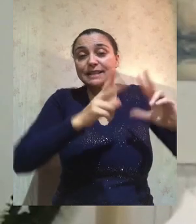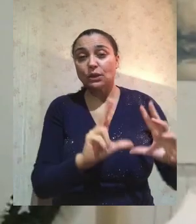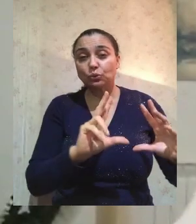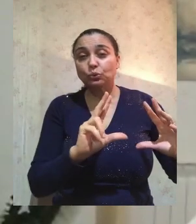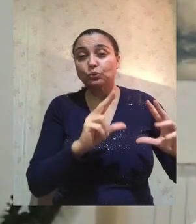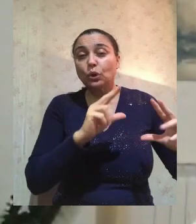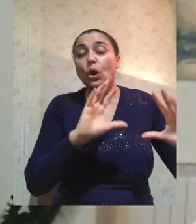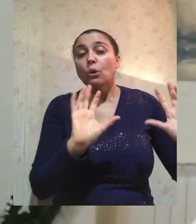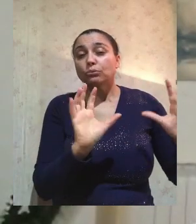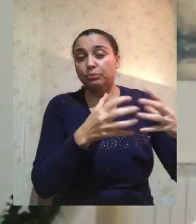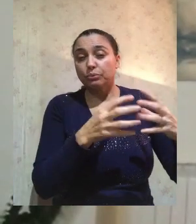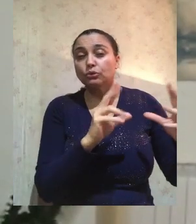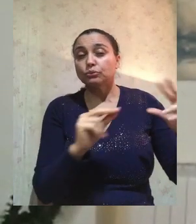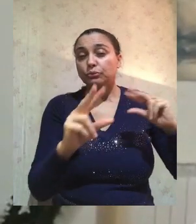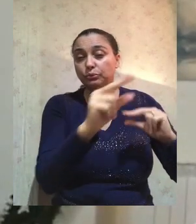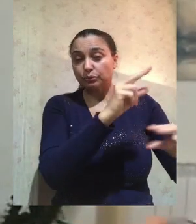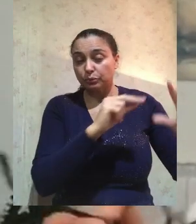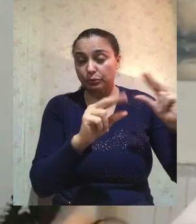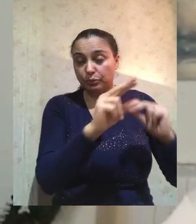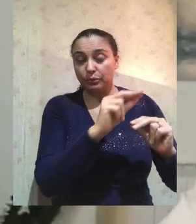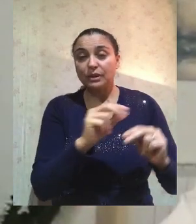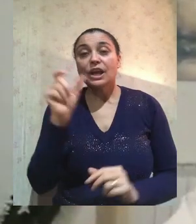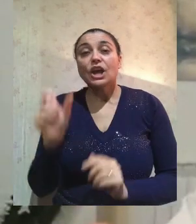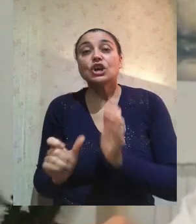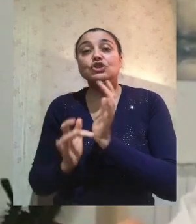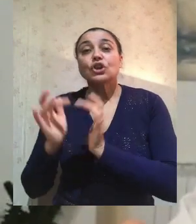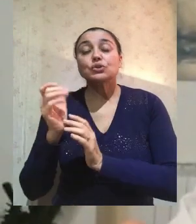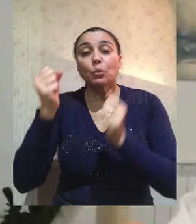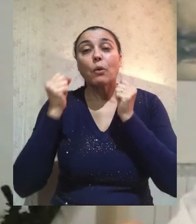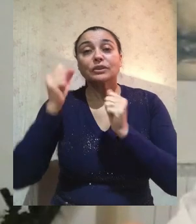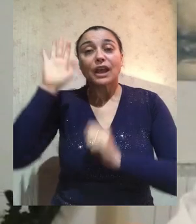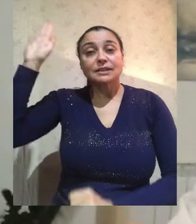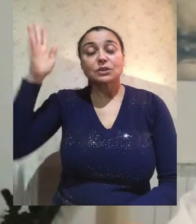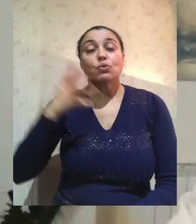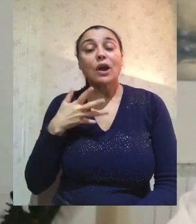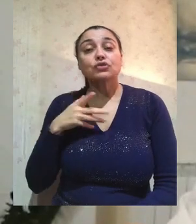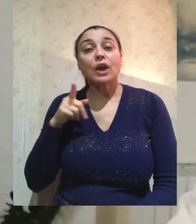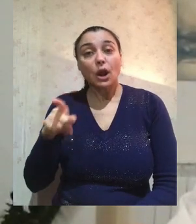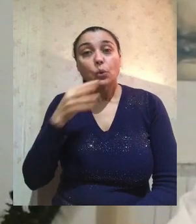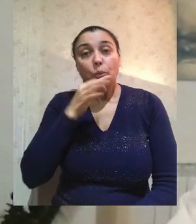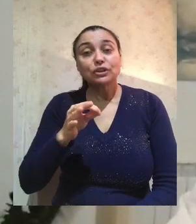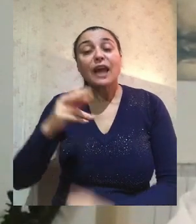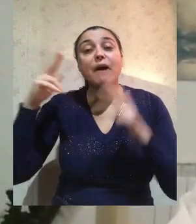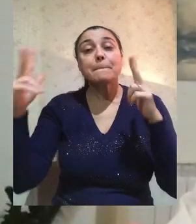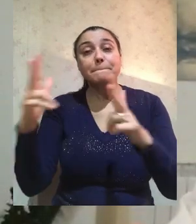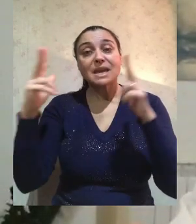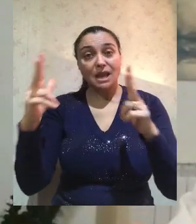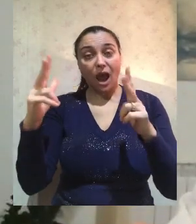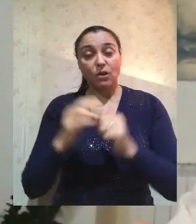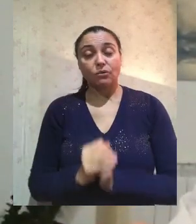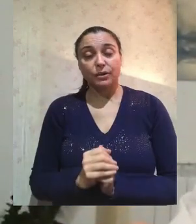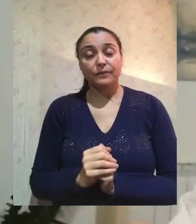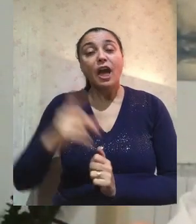Galilea, della Giudea e da Gerusalemme, e la potenza del Signore era con lui per compiere guarigioni. Ed ecco degli